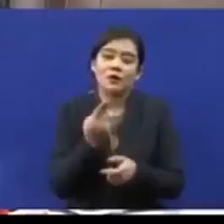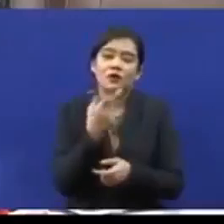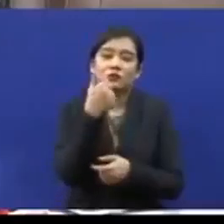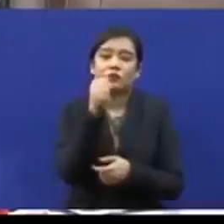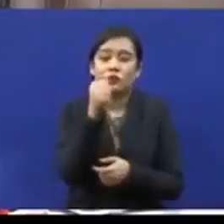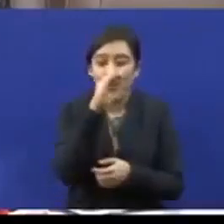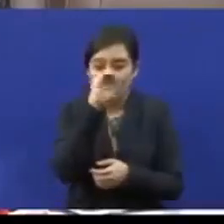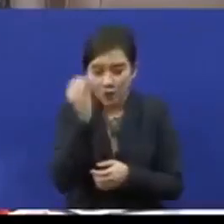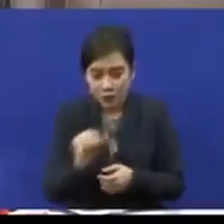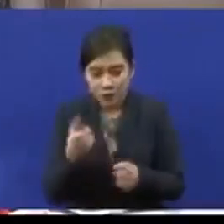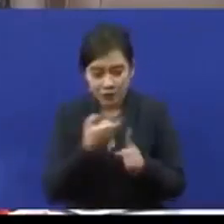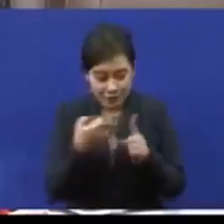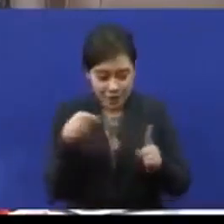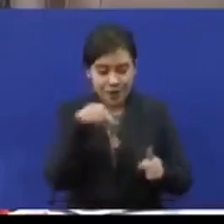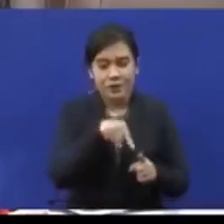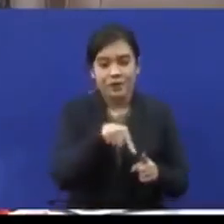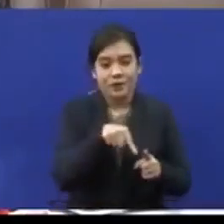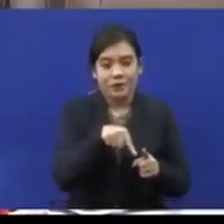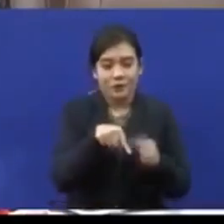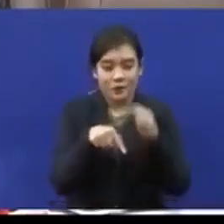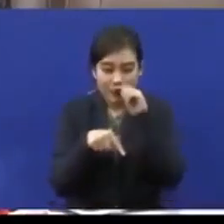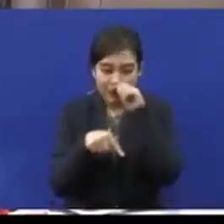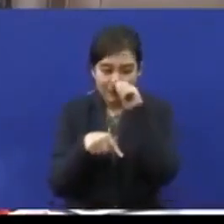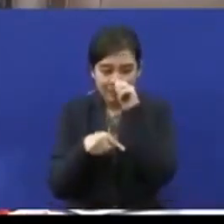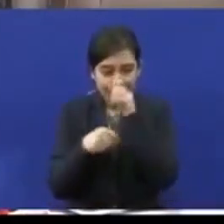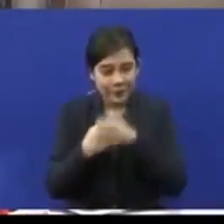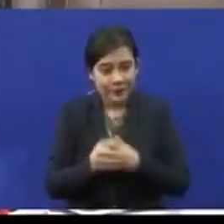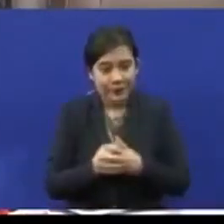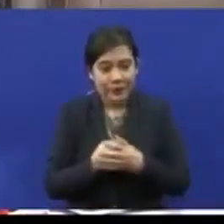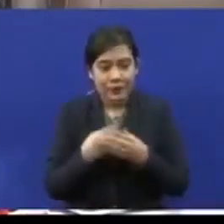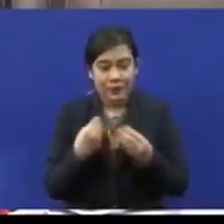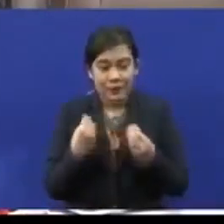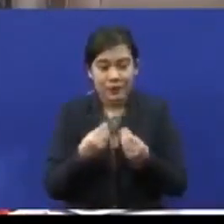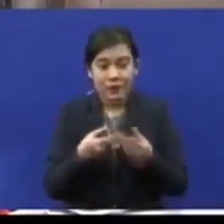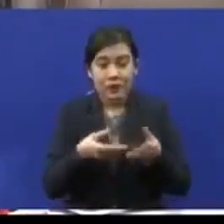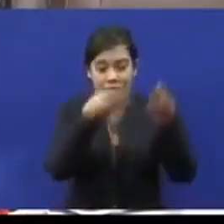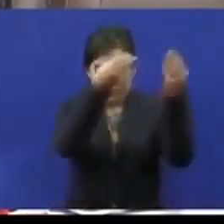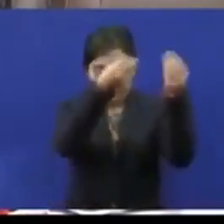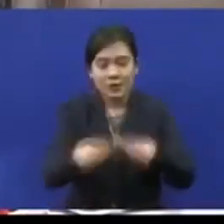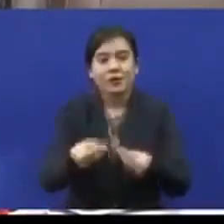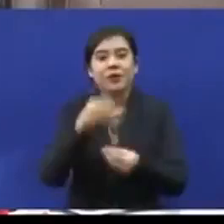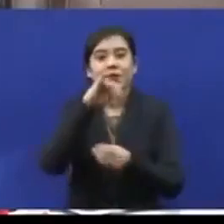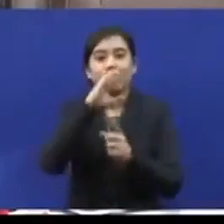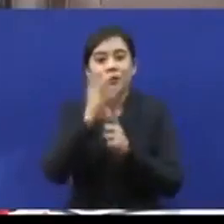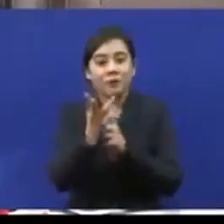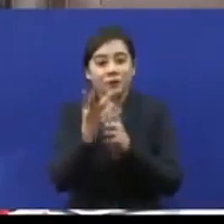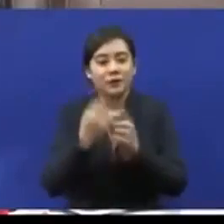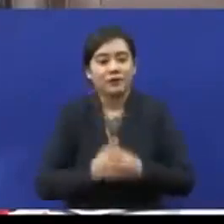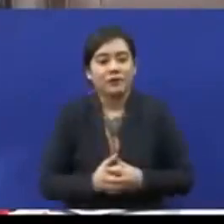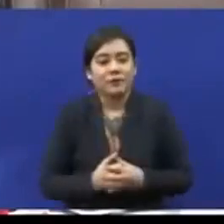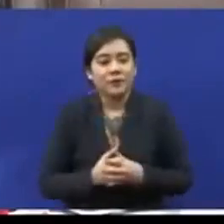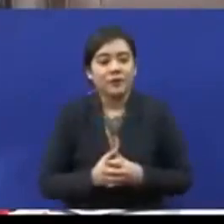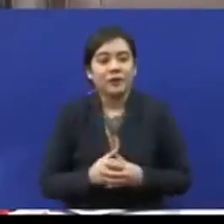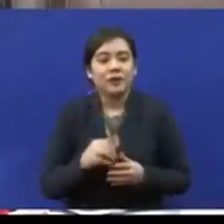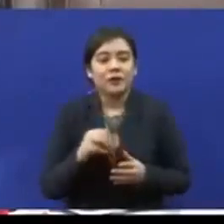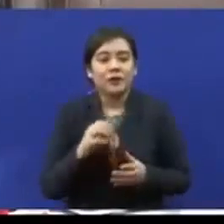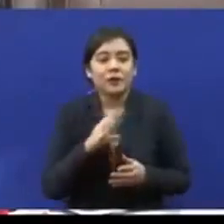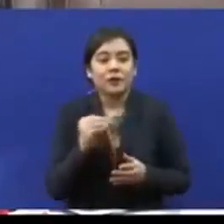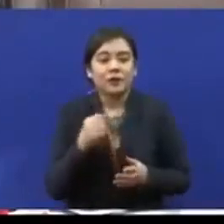daripada jumlah CBR yang dibekalkan oleh JKM sahaja. Mohon